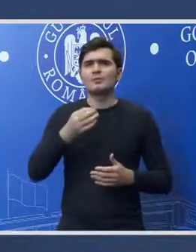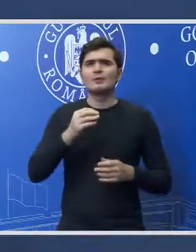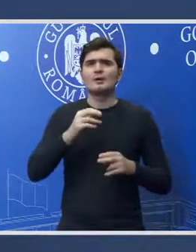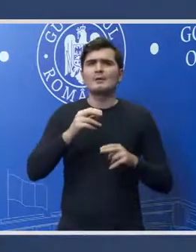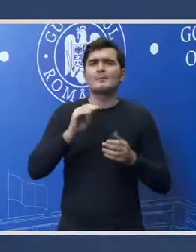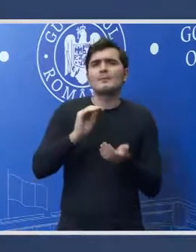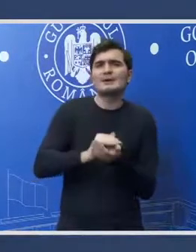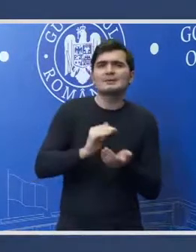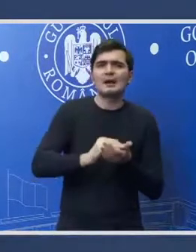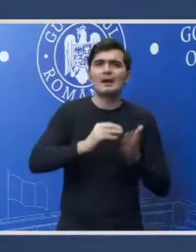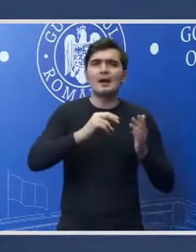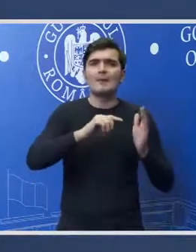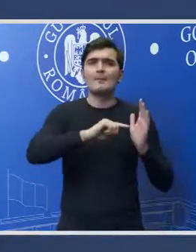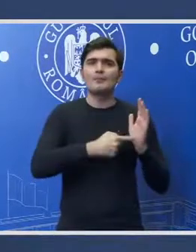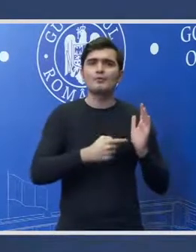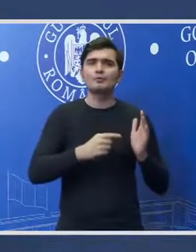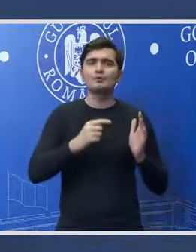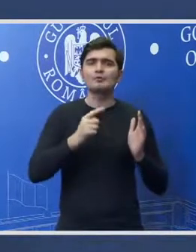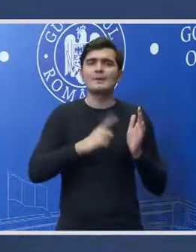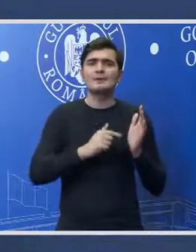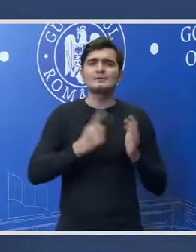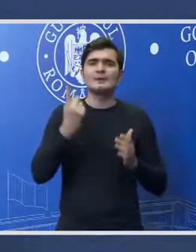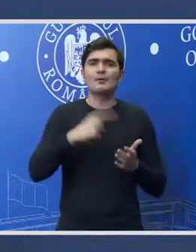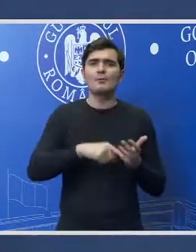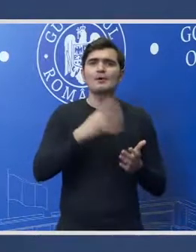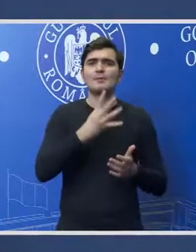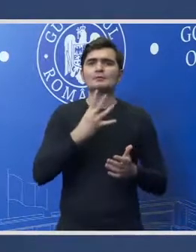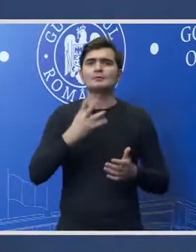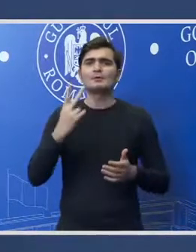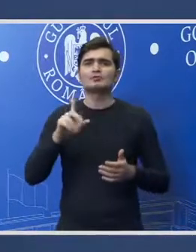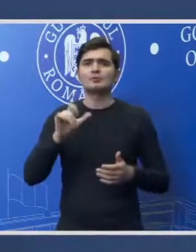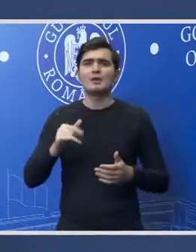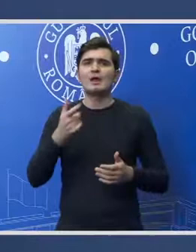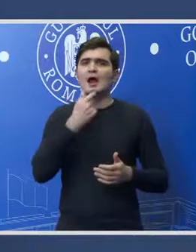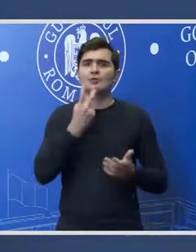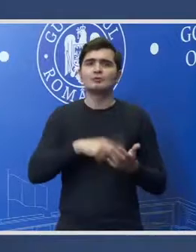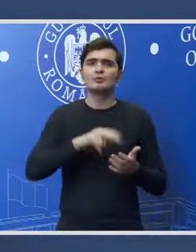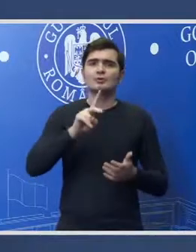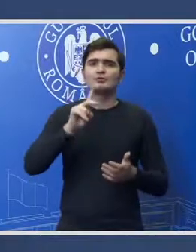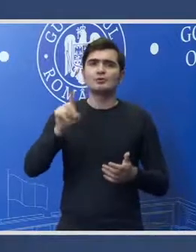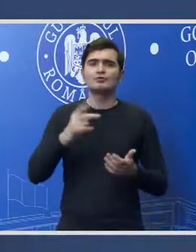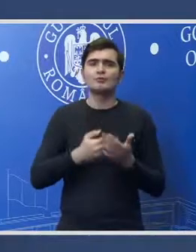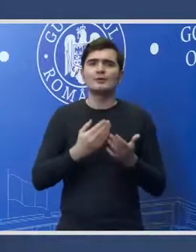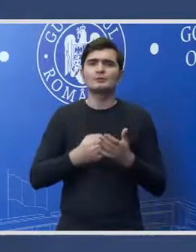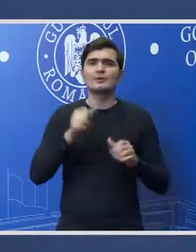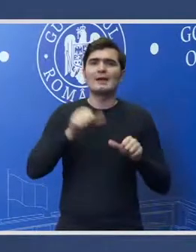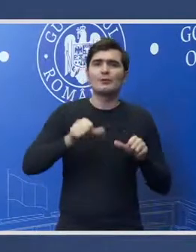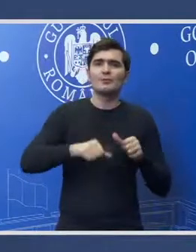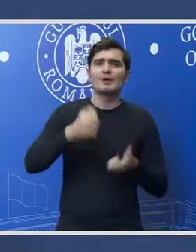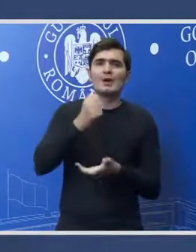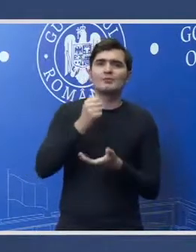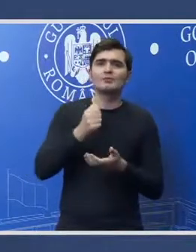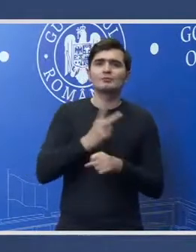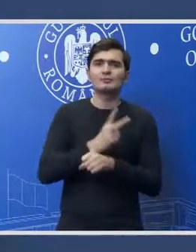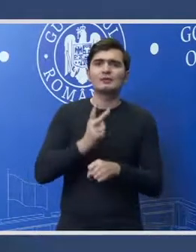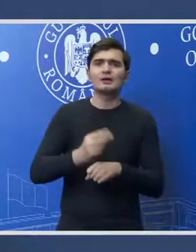pensie la 1.042 de lei în 2021, economie la buget de stat de 9 miliarde de lei aproape.